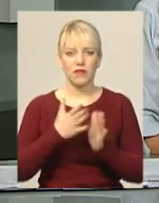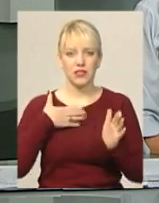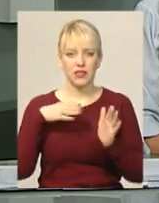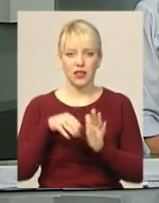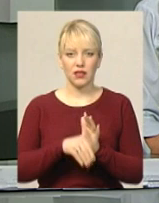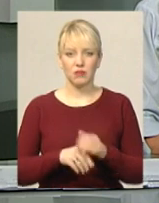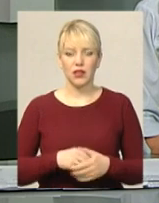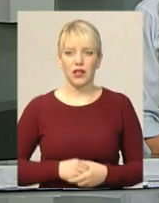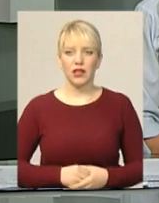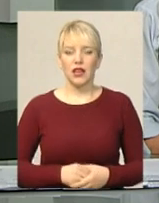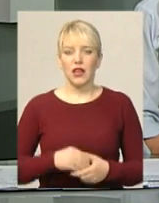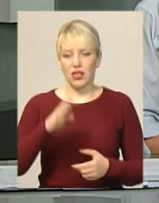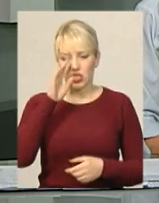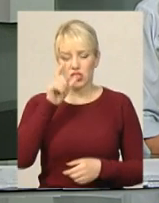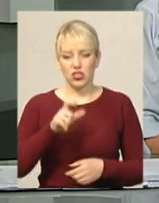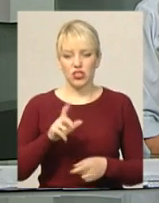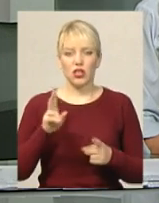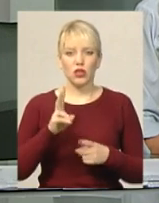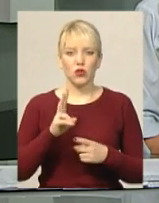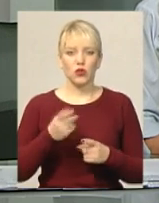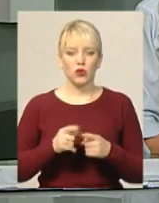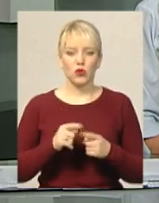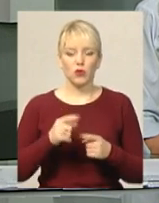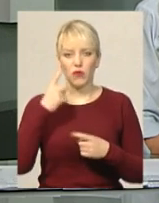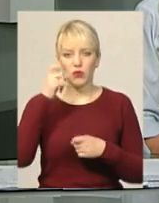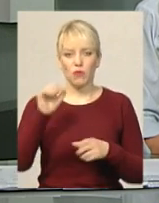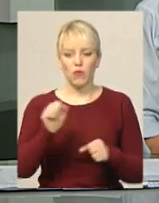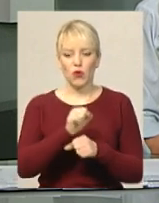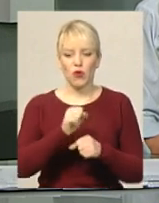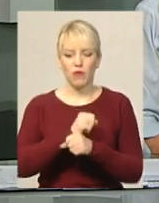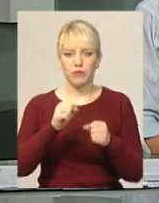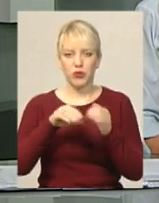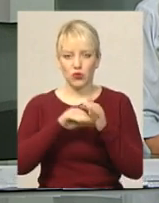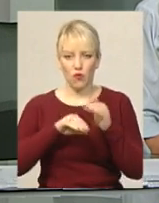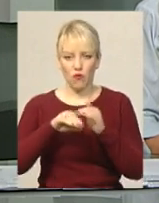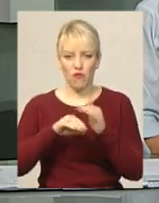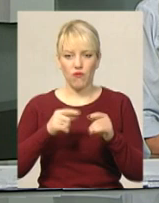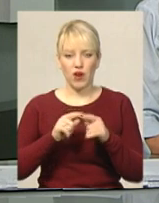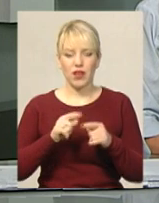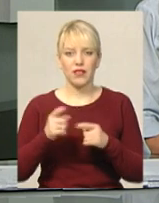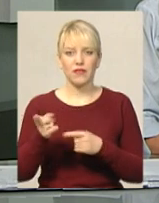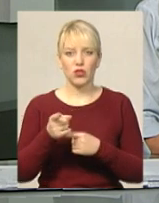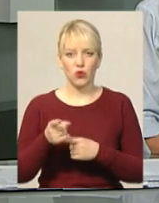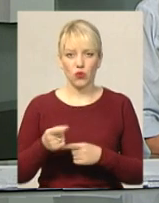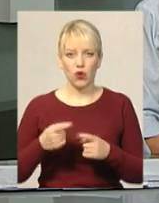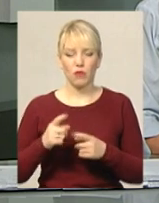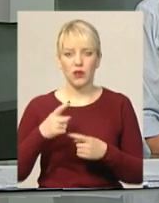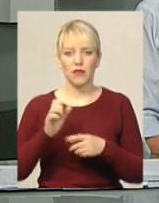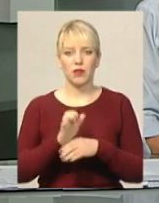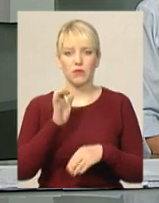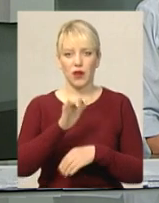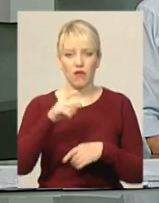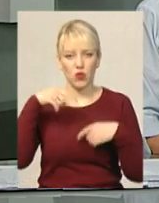області, який повідомив про замінування автівок у Тернополі, відправили на обстеження до Хмельницької обласної психоневрологічної лікарні У 46